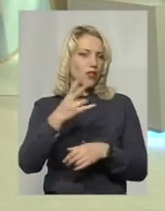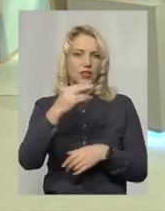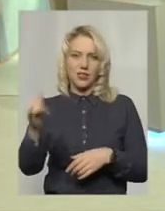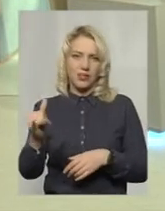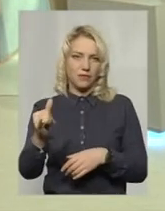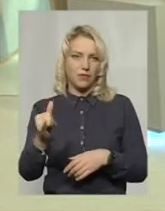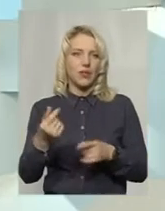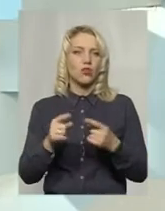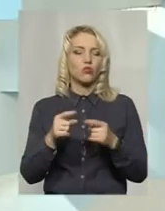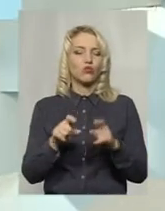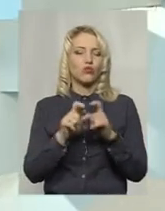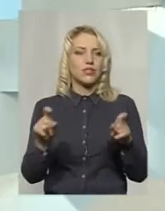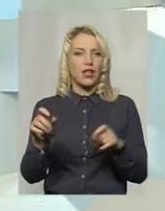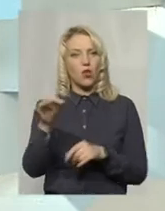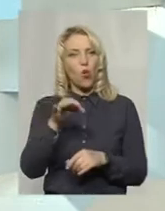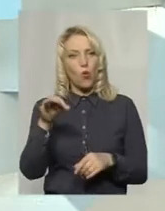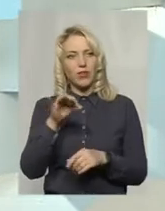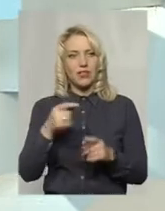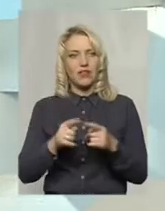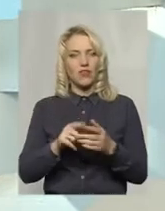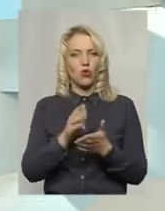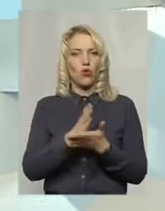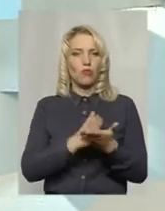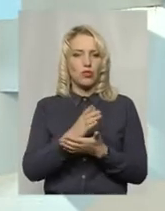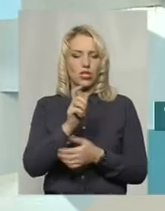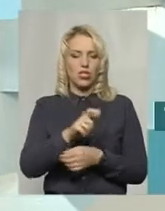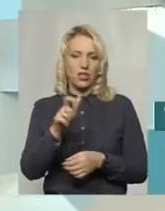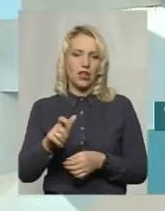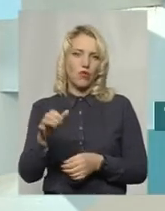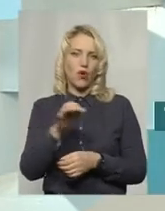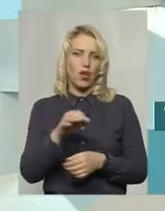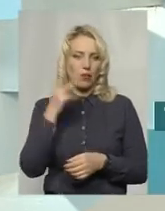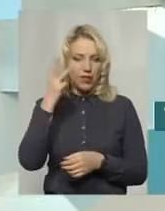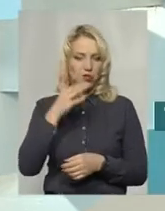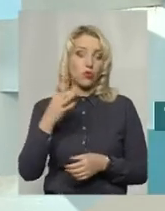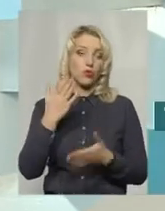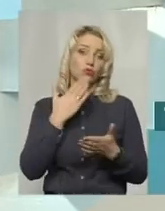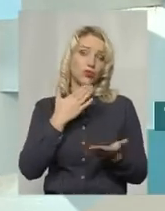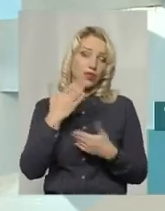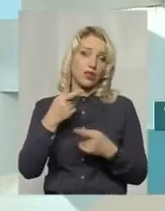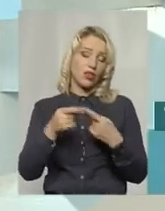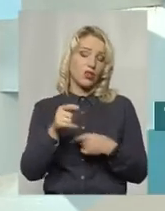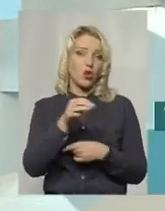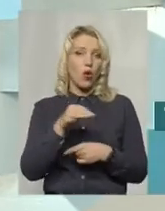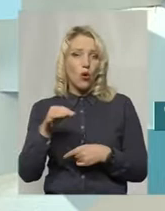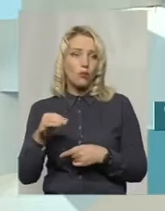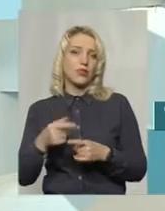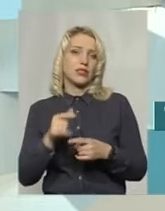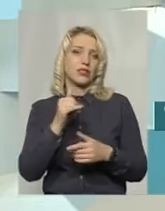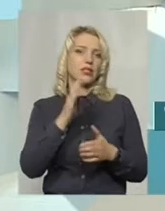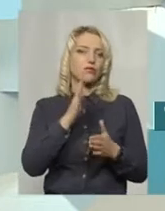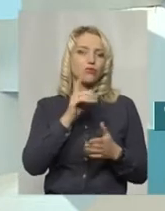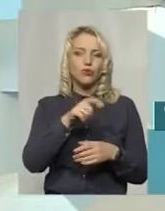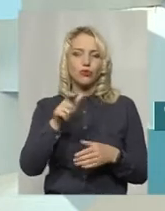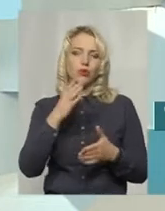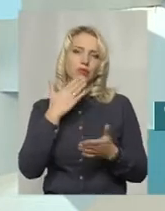що заклад обласний, він обслуговує жителів Хмельницької області. Якщо будуть звертатися жителі інших областей і будуть